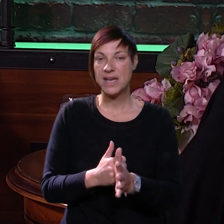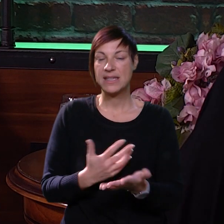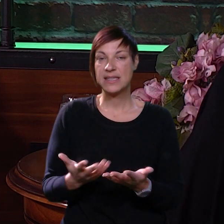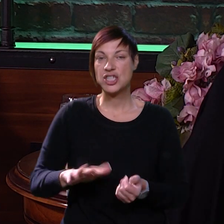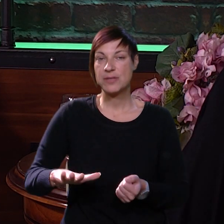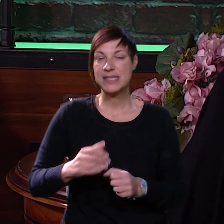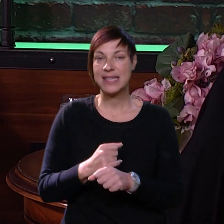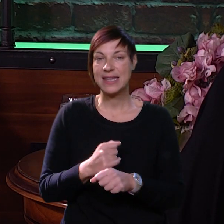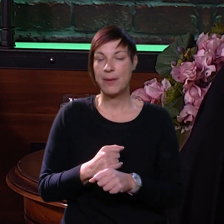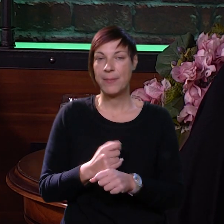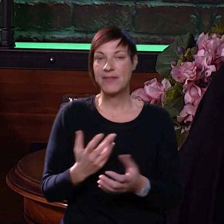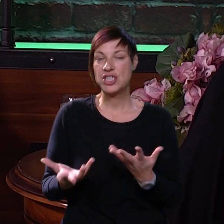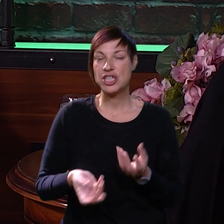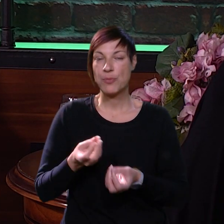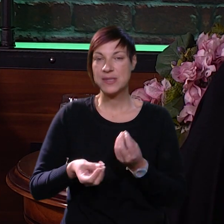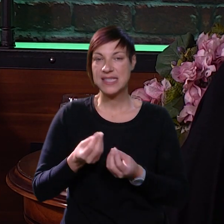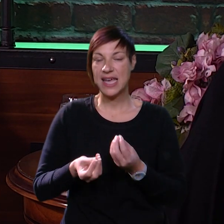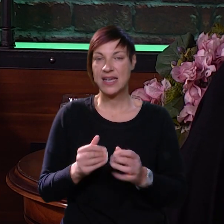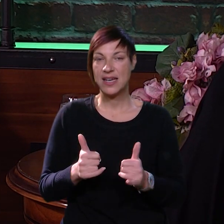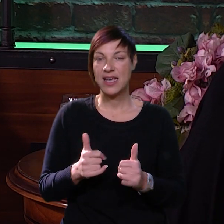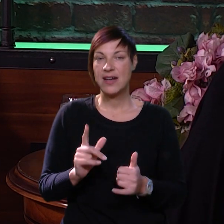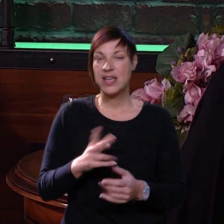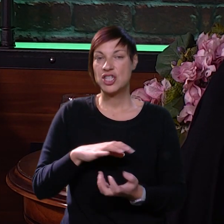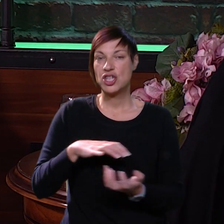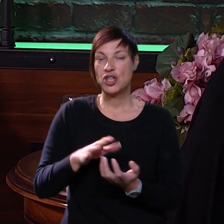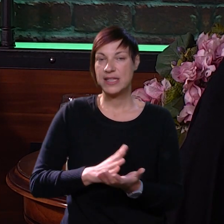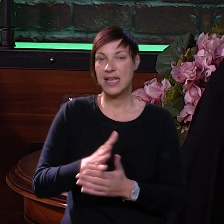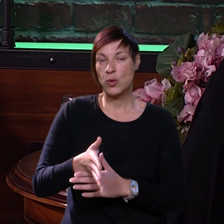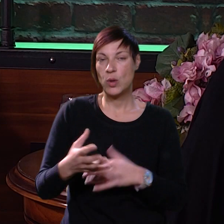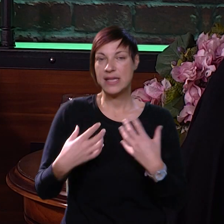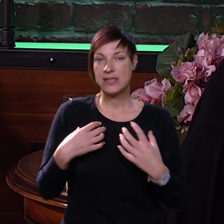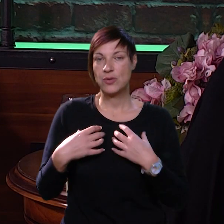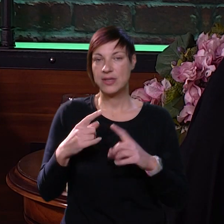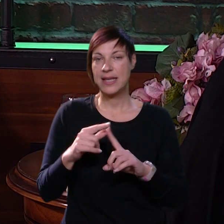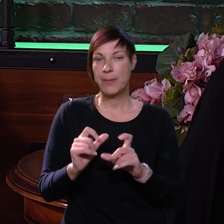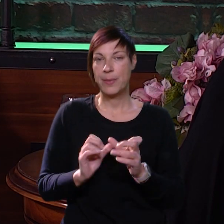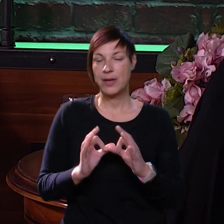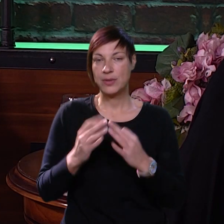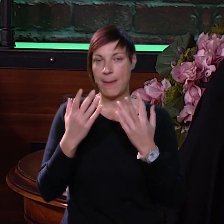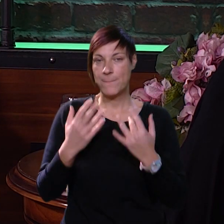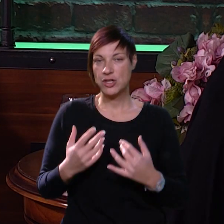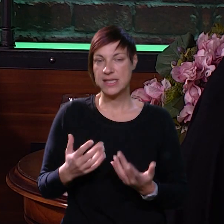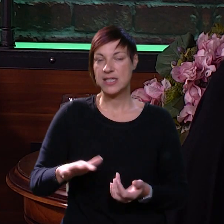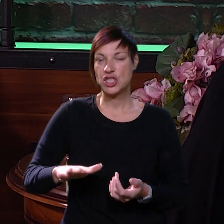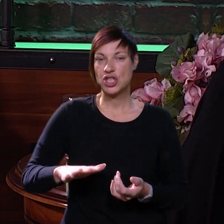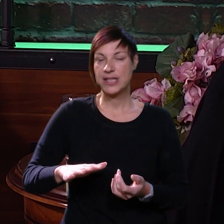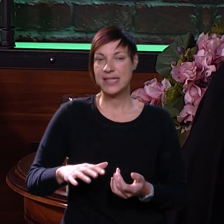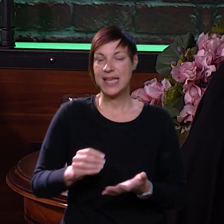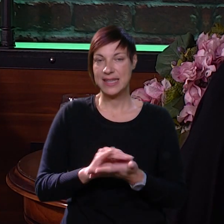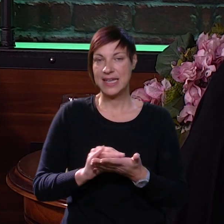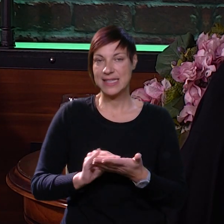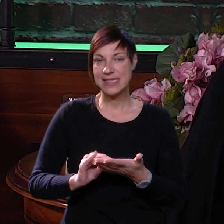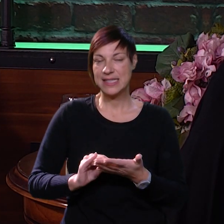pratiti čime se djete bavi, čime se djete igra. Naravno, neće roditelj sad ulaziti u neku ulogu, terapeuta, pa procijenjivati što je djete